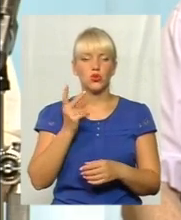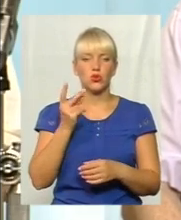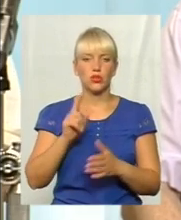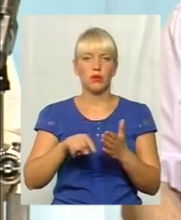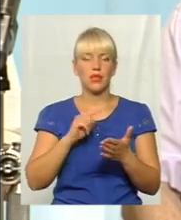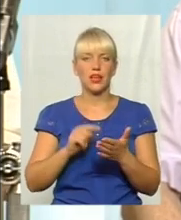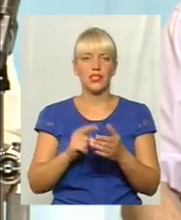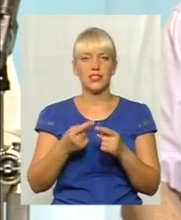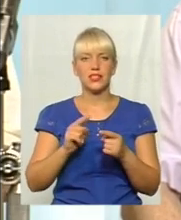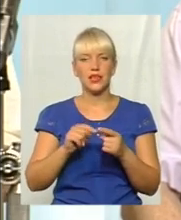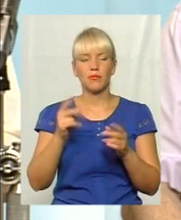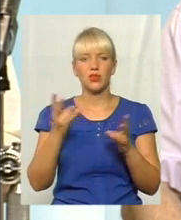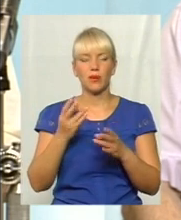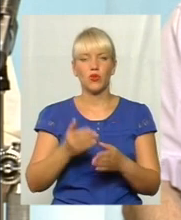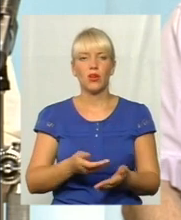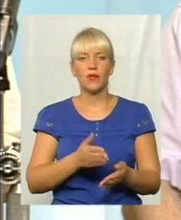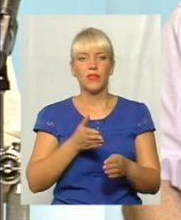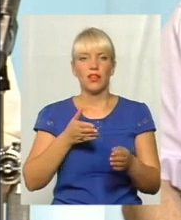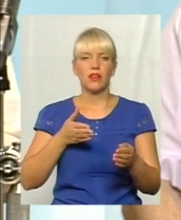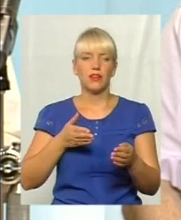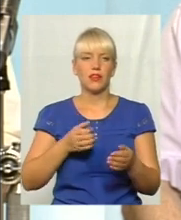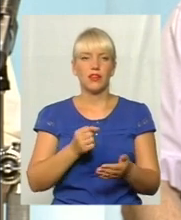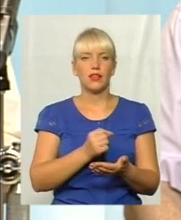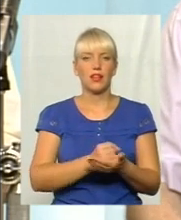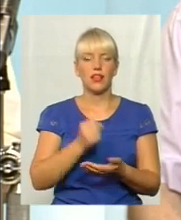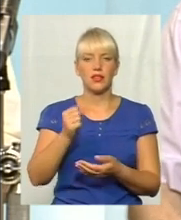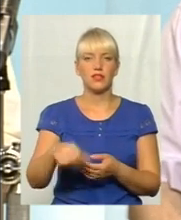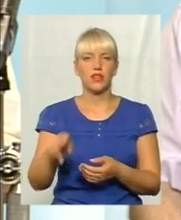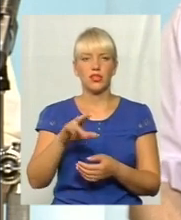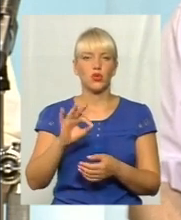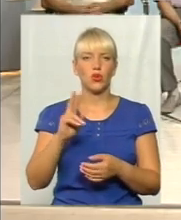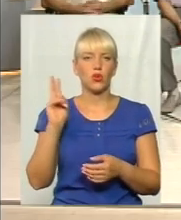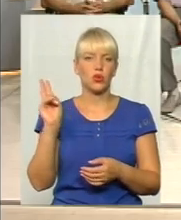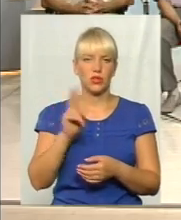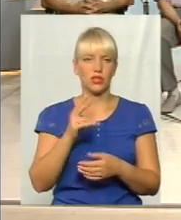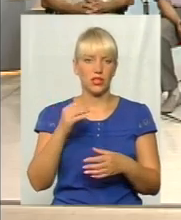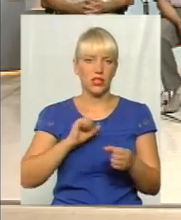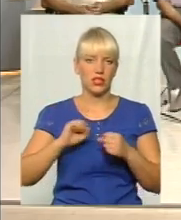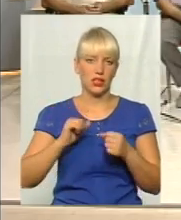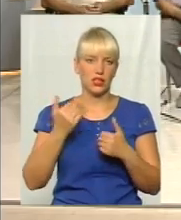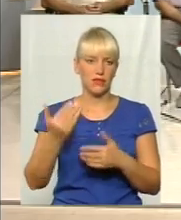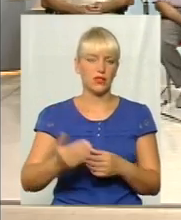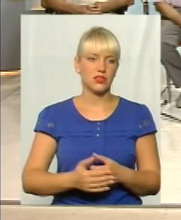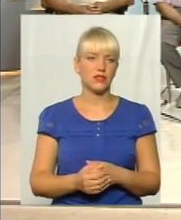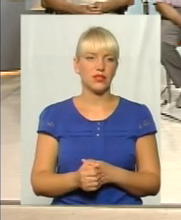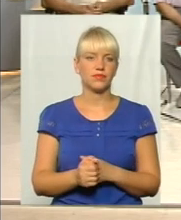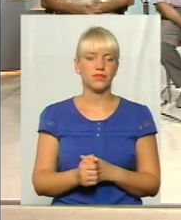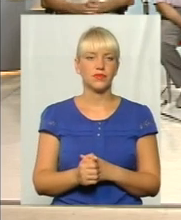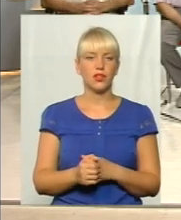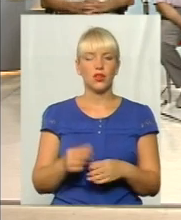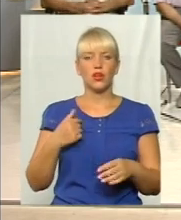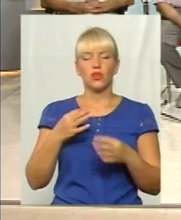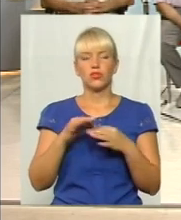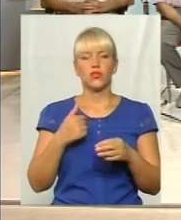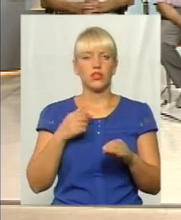це питання слід адресувати до керівництва Альпотрансу. Так, це не сьогоднішня тема. Дозвольте, я додавлю